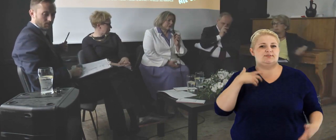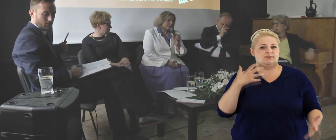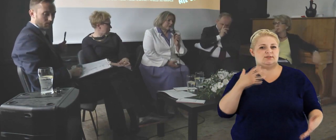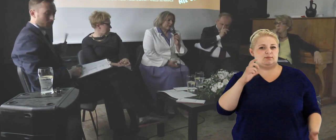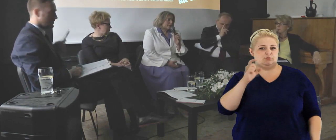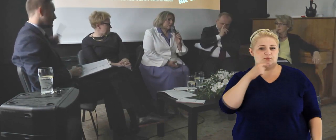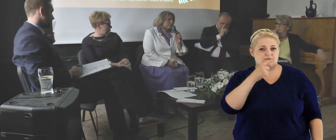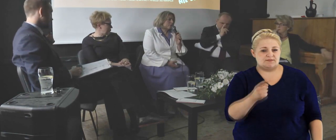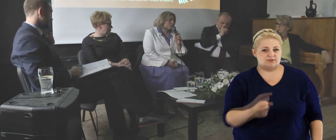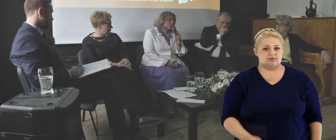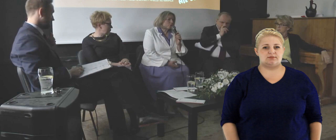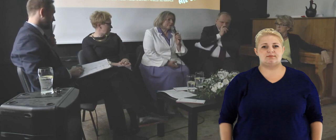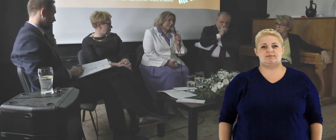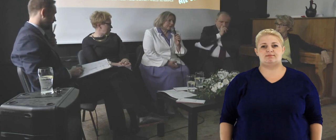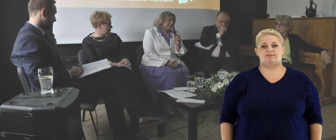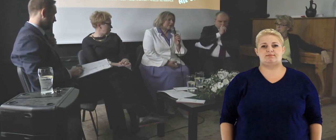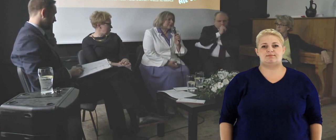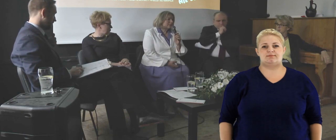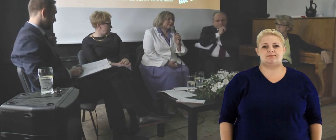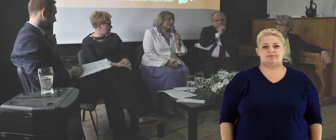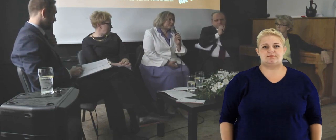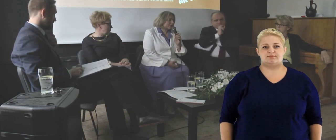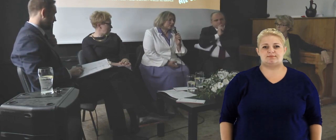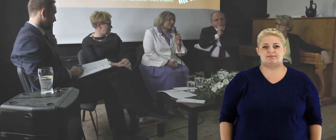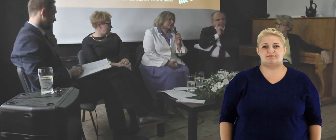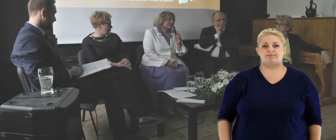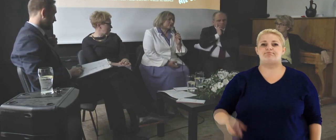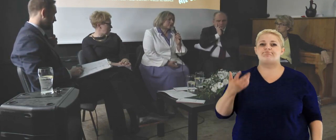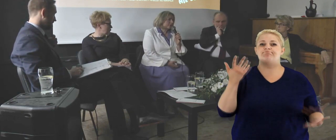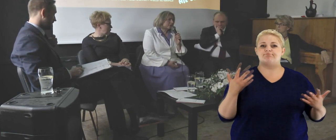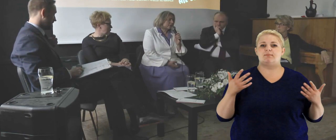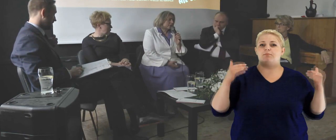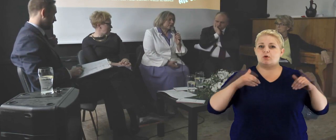Mianowicie, co mogłoby zabezpieczyć